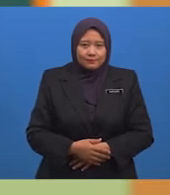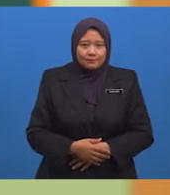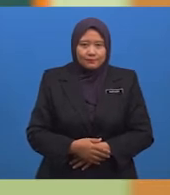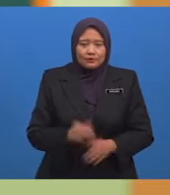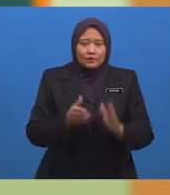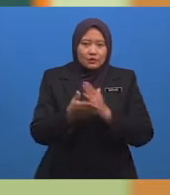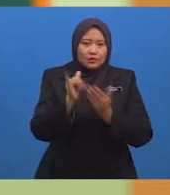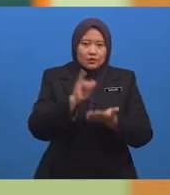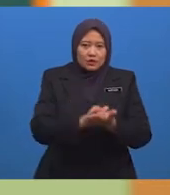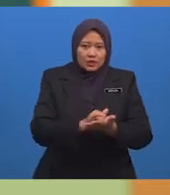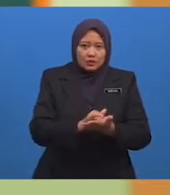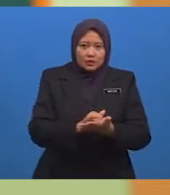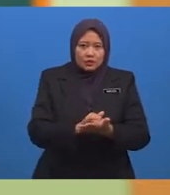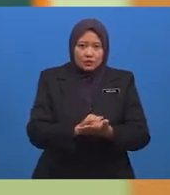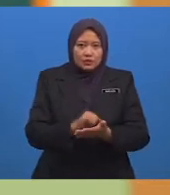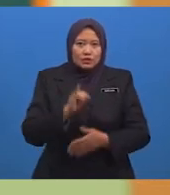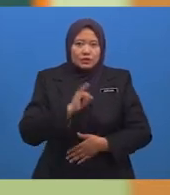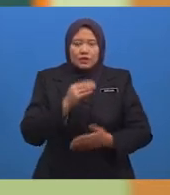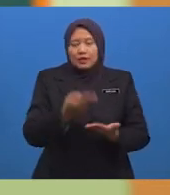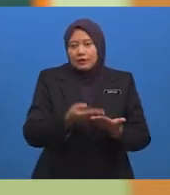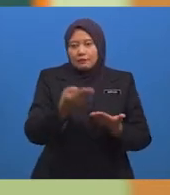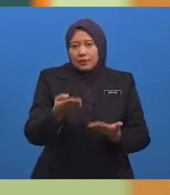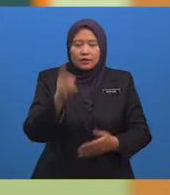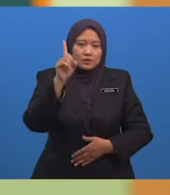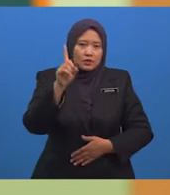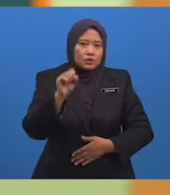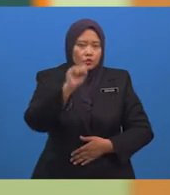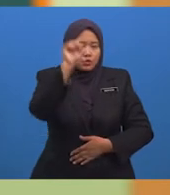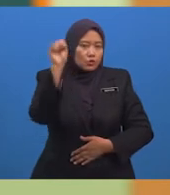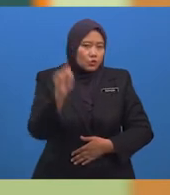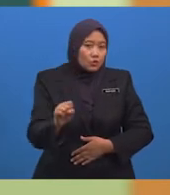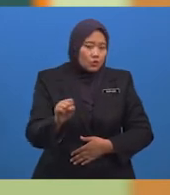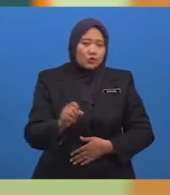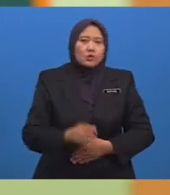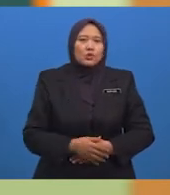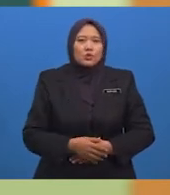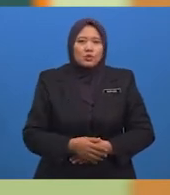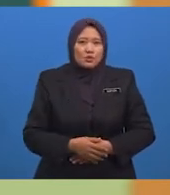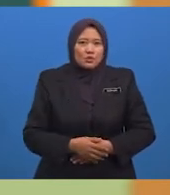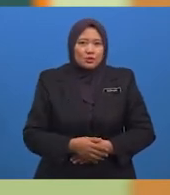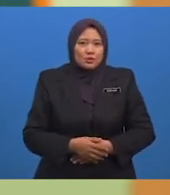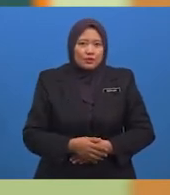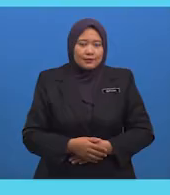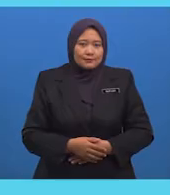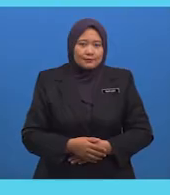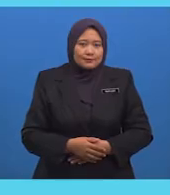Di Sini Saya Ajukan Satu Lagi Soalan Ringan Sebagai Aktiviti Selingat